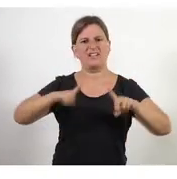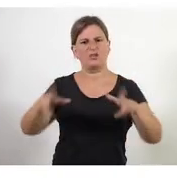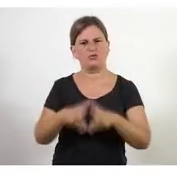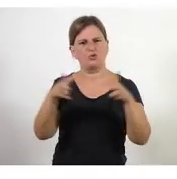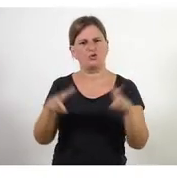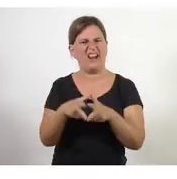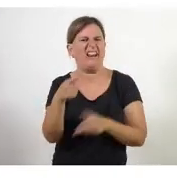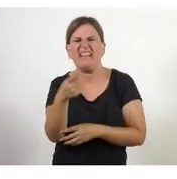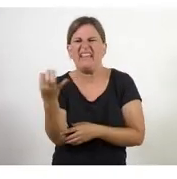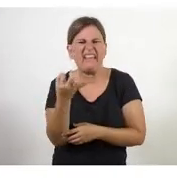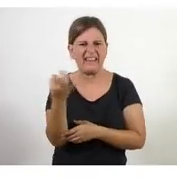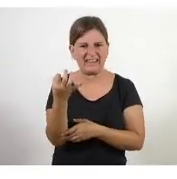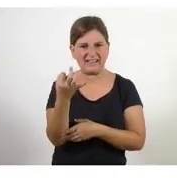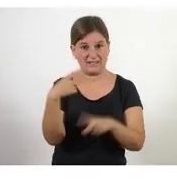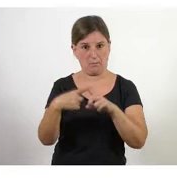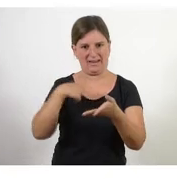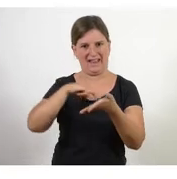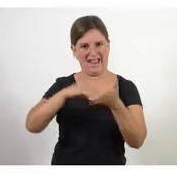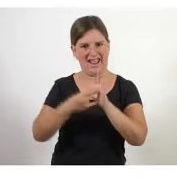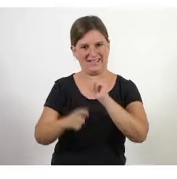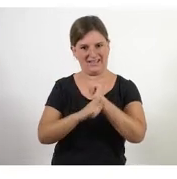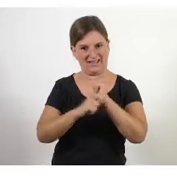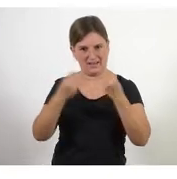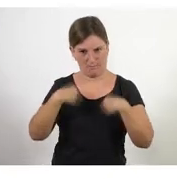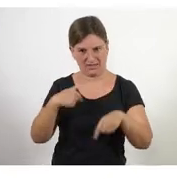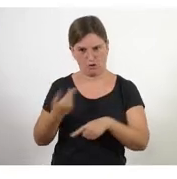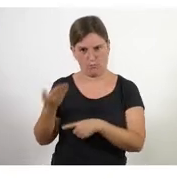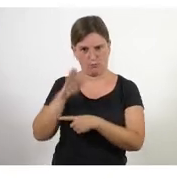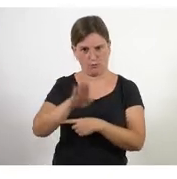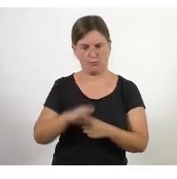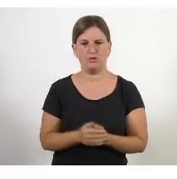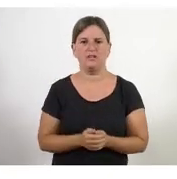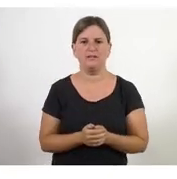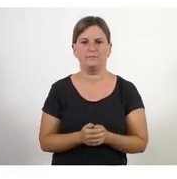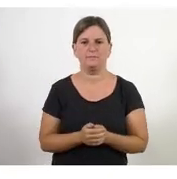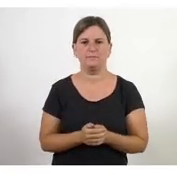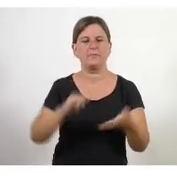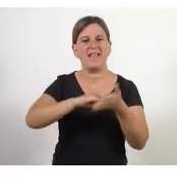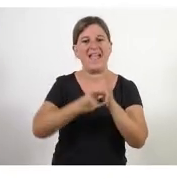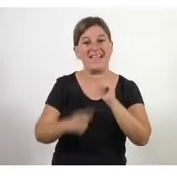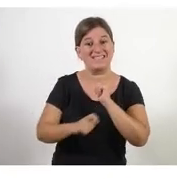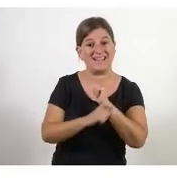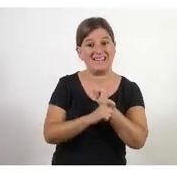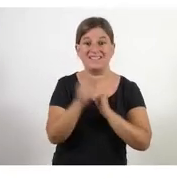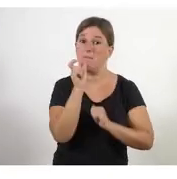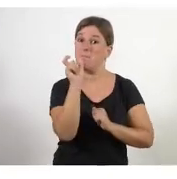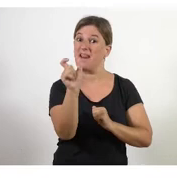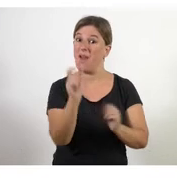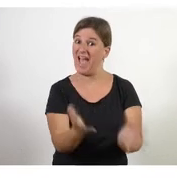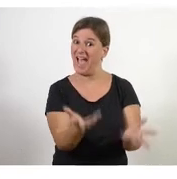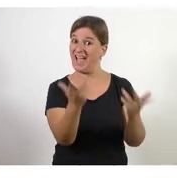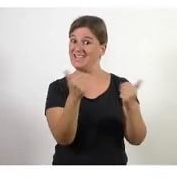aquesta és l'estratègia que us estic proposant. És una estratègia on l'adjectiu agilitat,